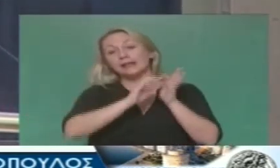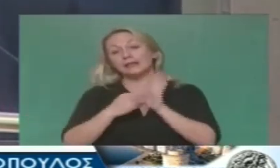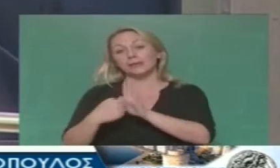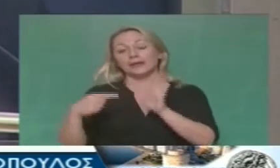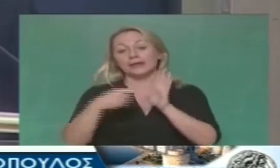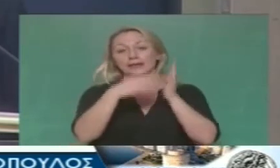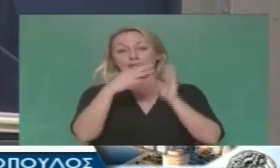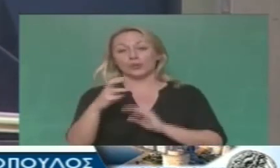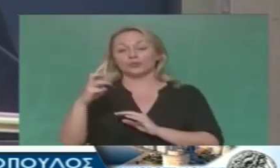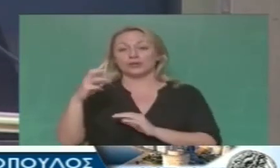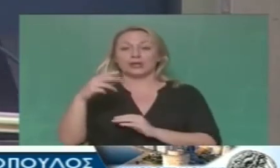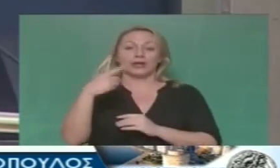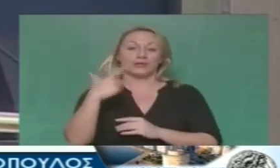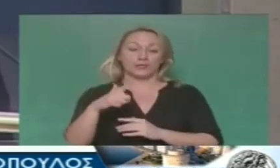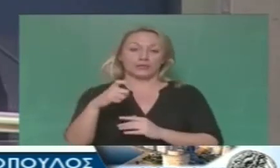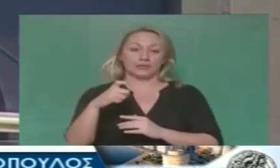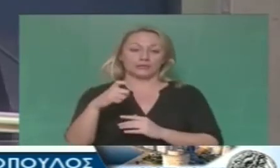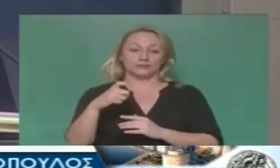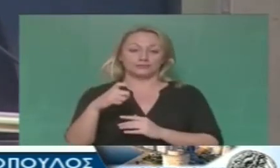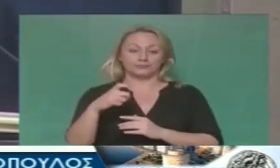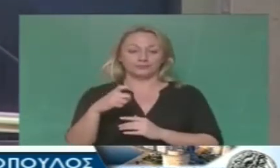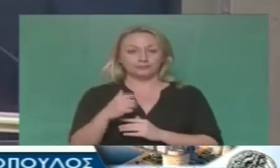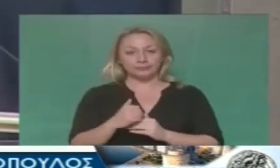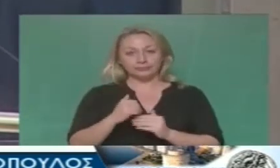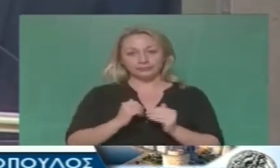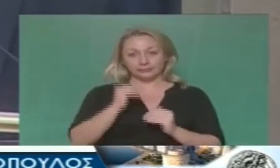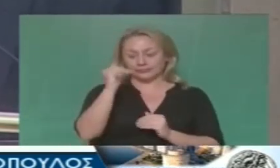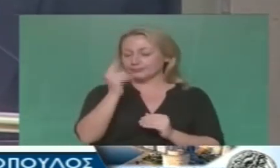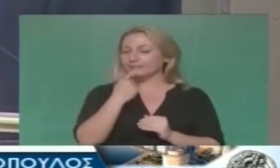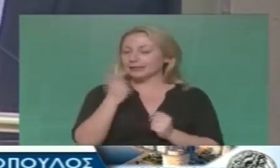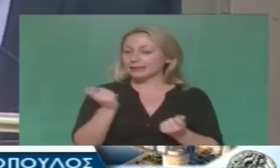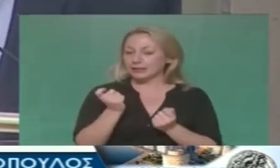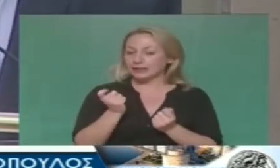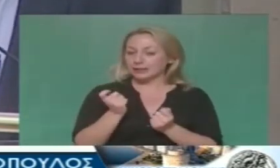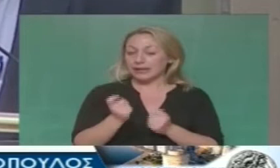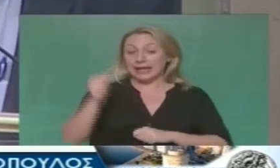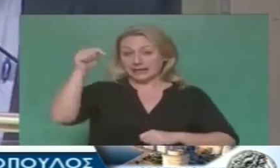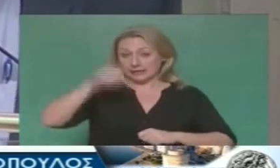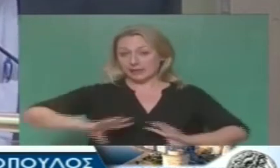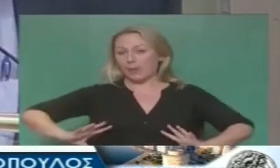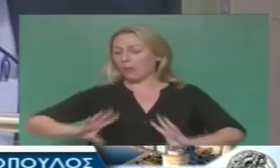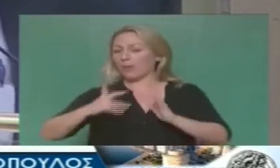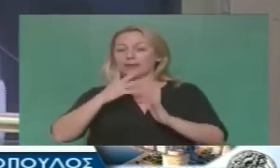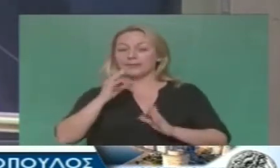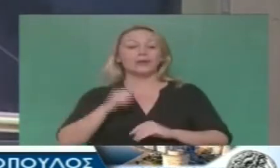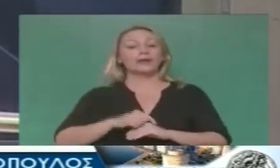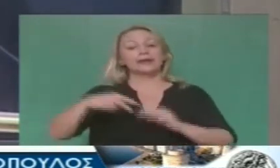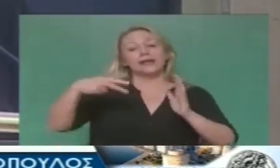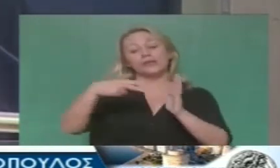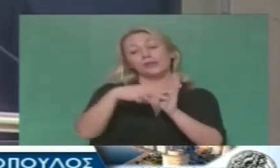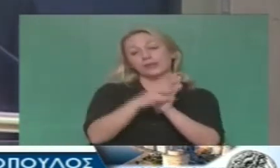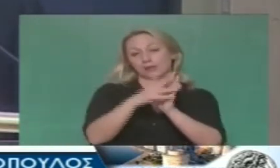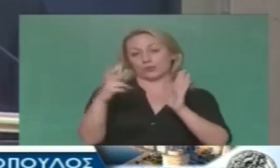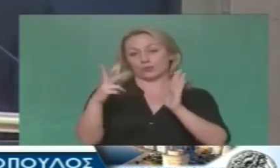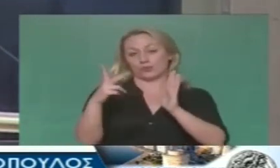370. Και τι κάνει παραπάνω. Και σήμερα ξεσηκώνεται. Το 2018